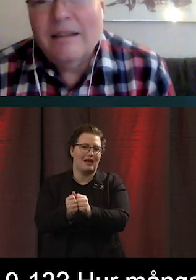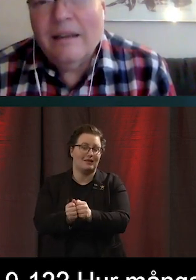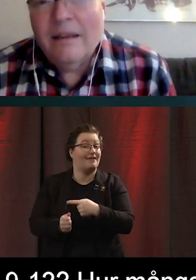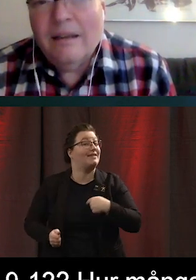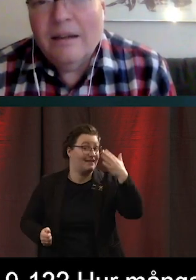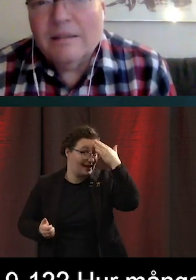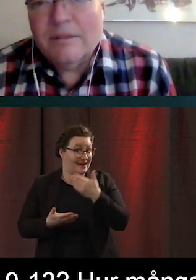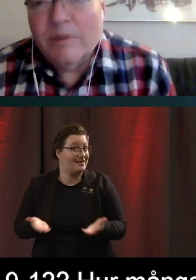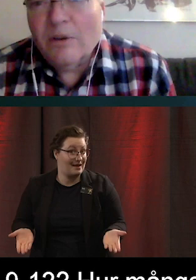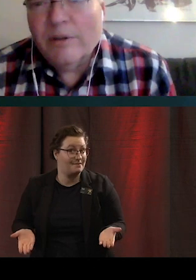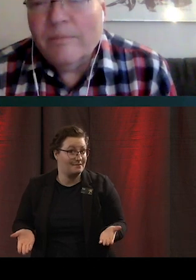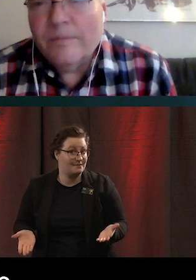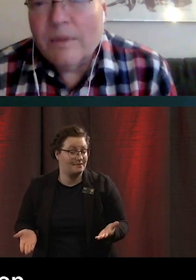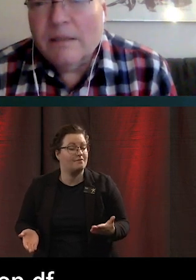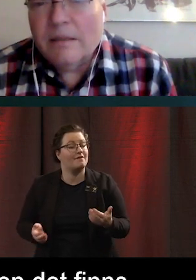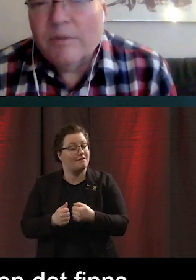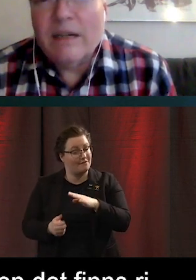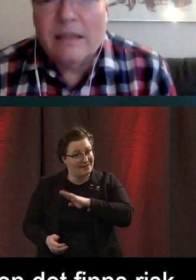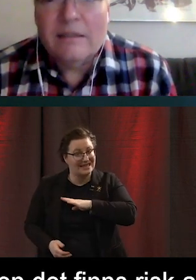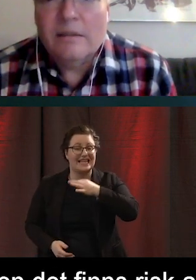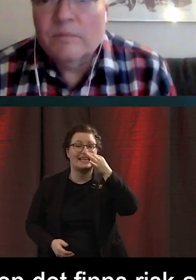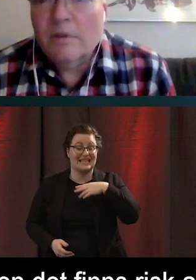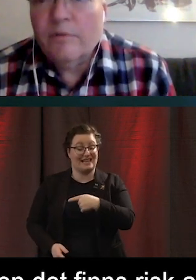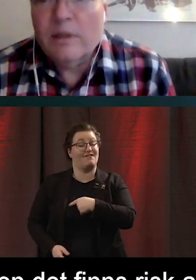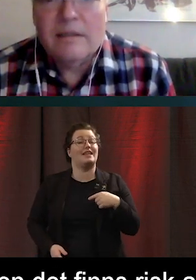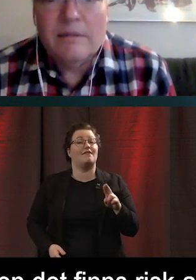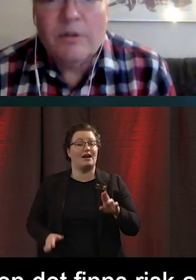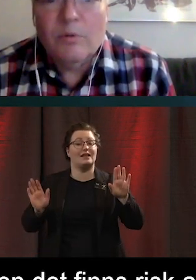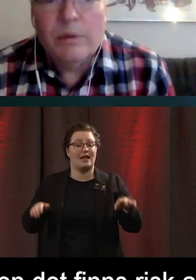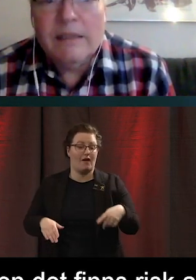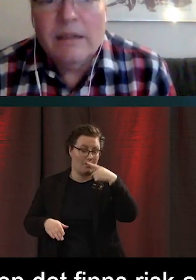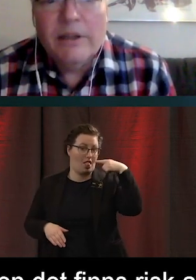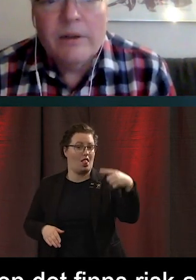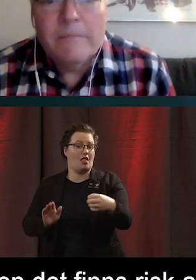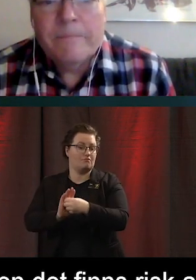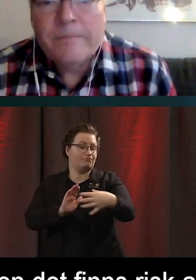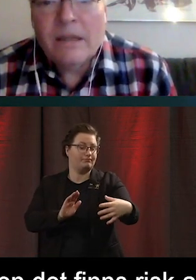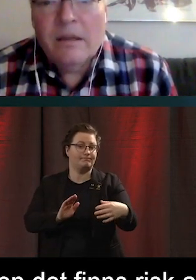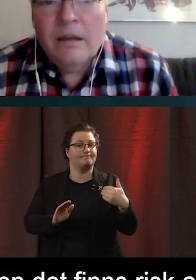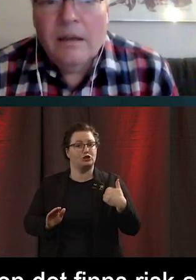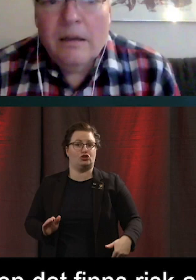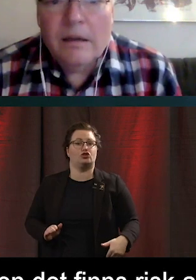här att vi faktiskt har fått en situation på liv eller död.